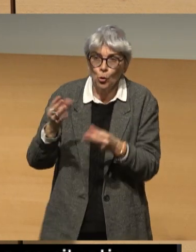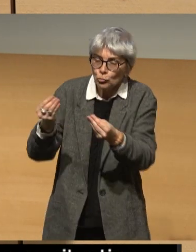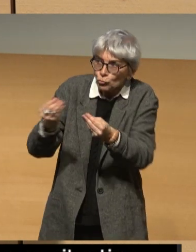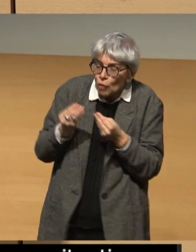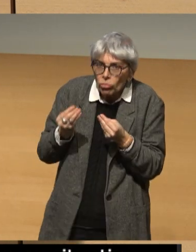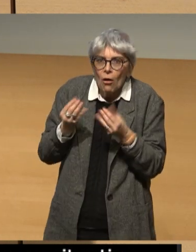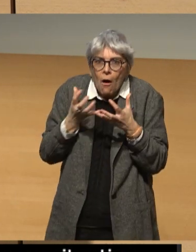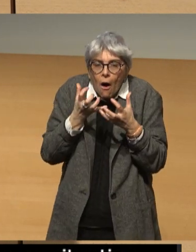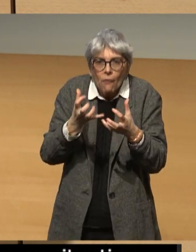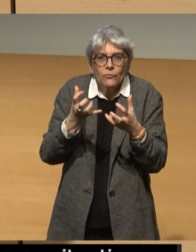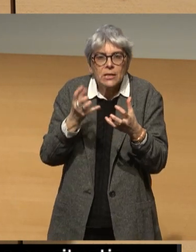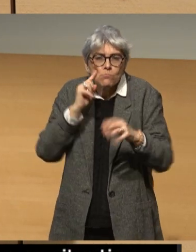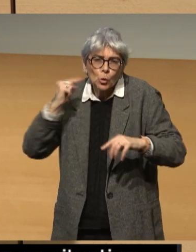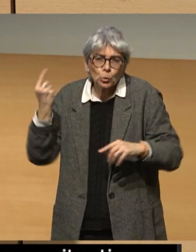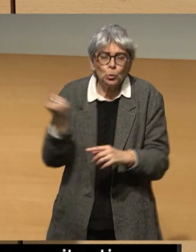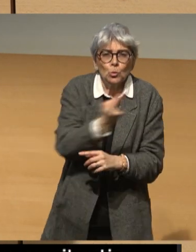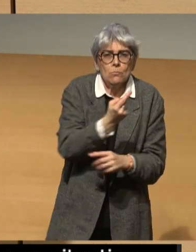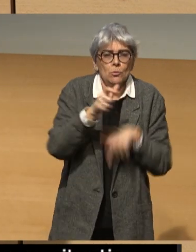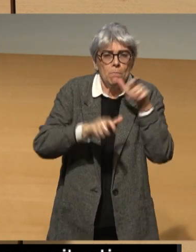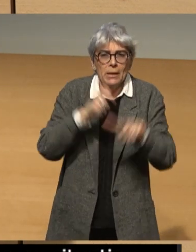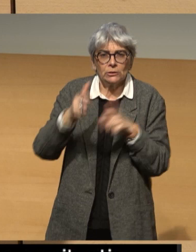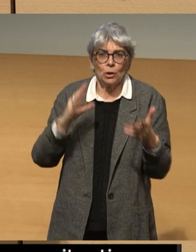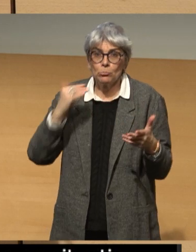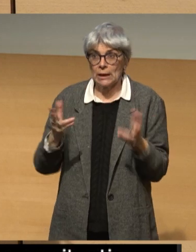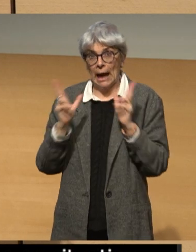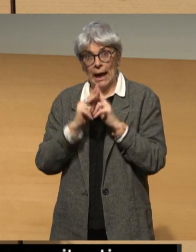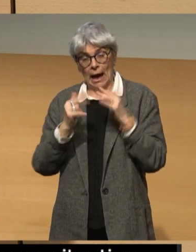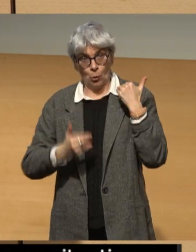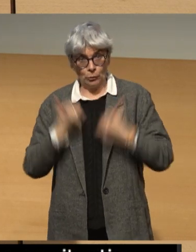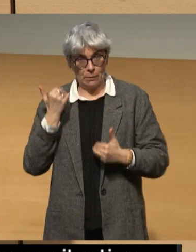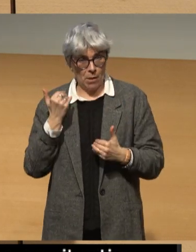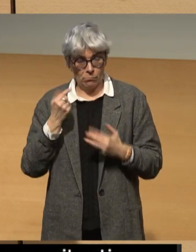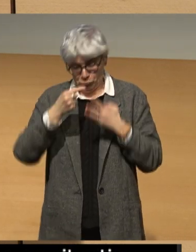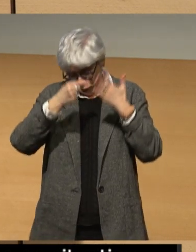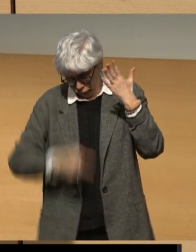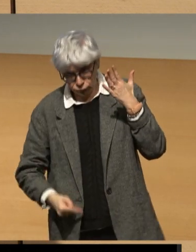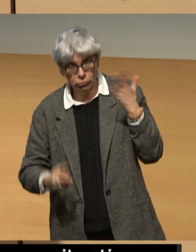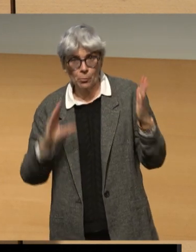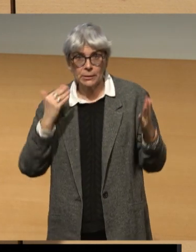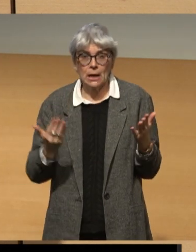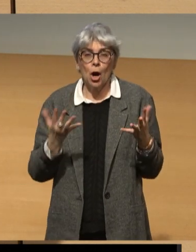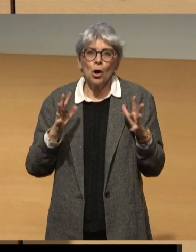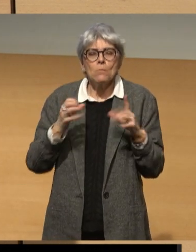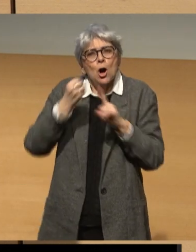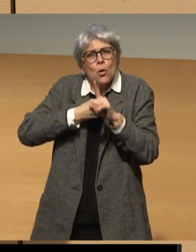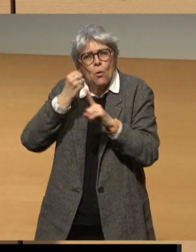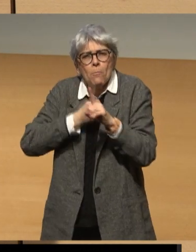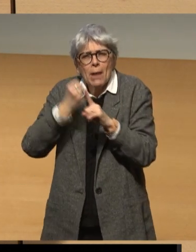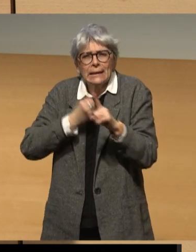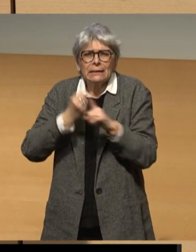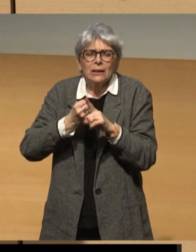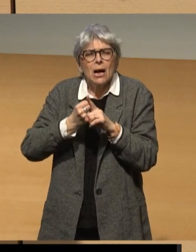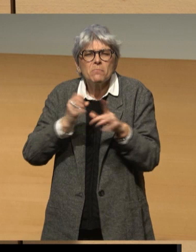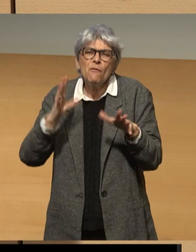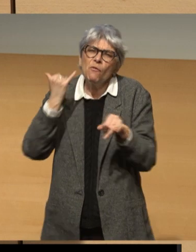'inspiration pour tous nos concitoyens, pour raconter le handicap sous toutes ses formes, pour combattre les idées reçues